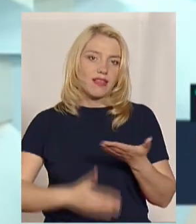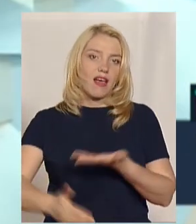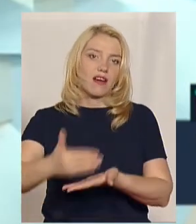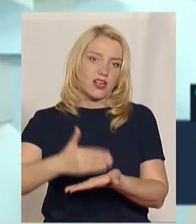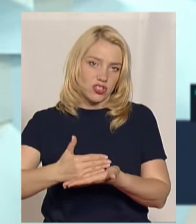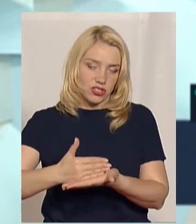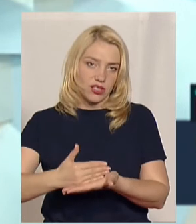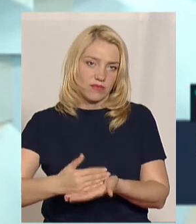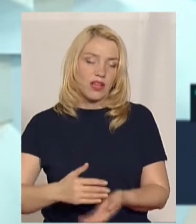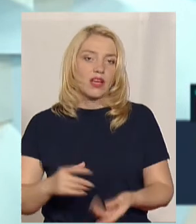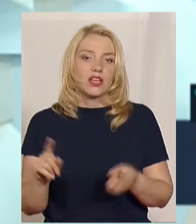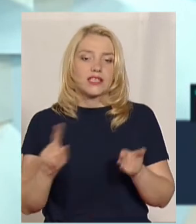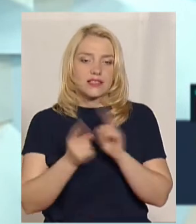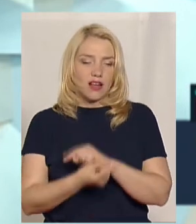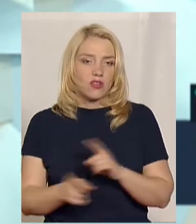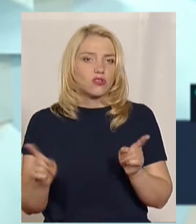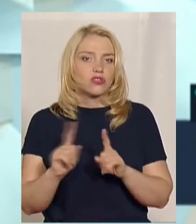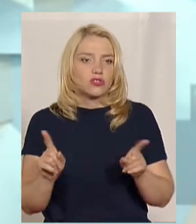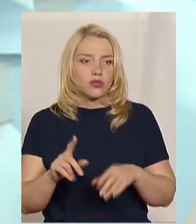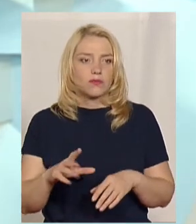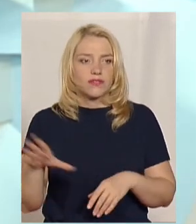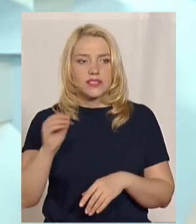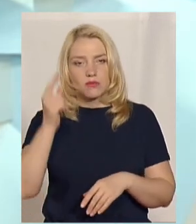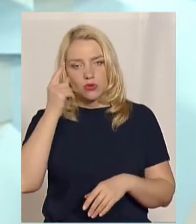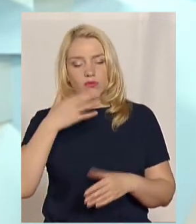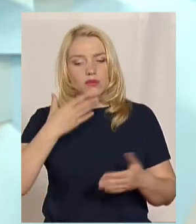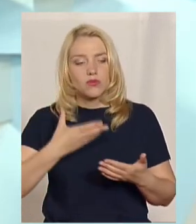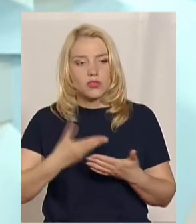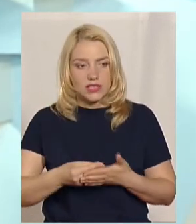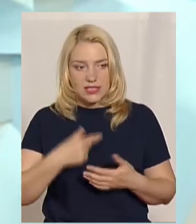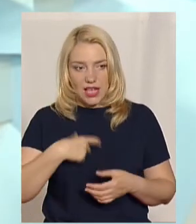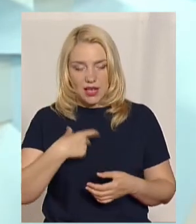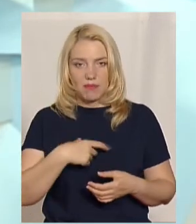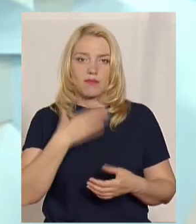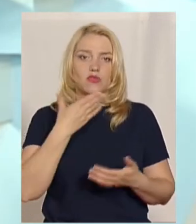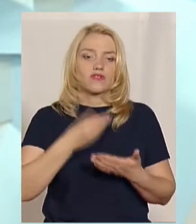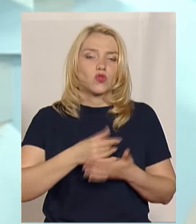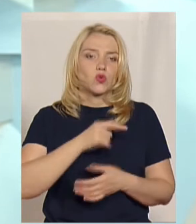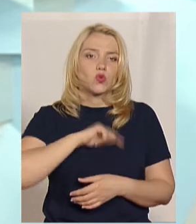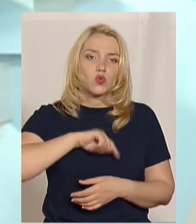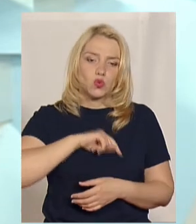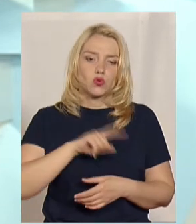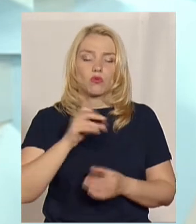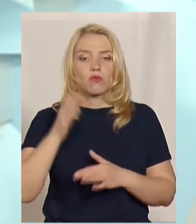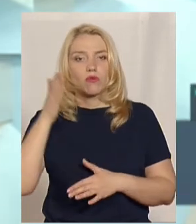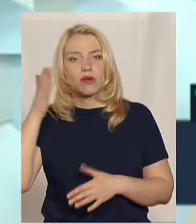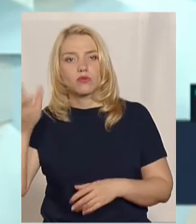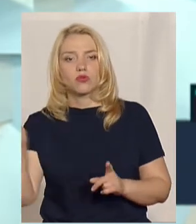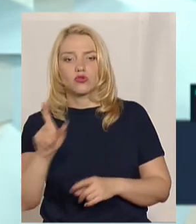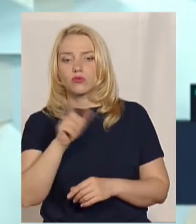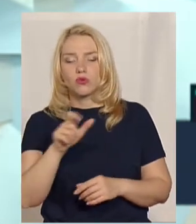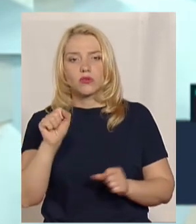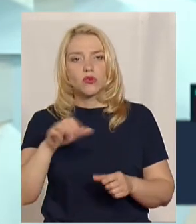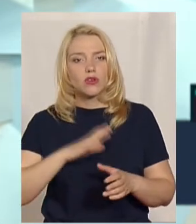Щоб вони продумали про себе, про свою душу, про майбутнє, щоб вони запланували собі те, що вони хочуть